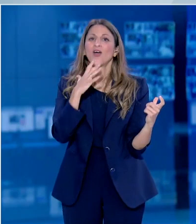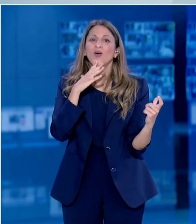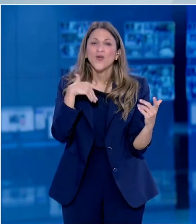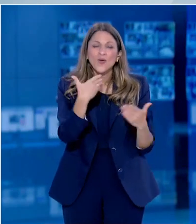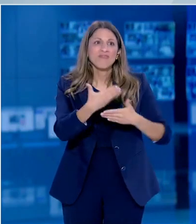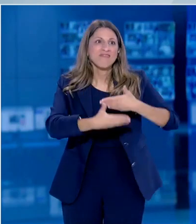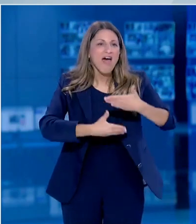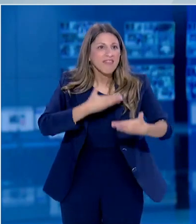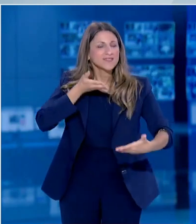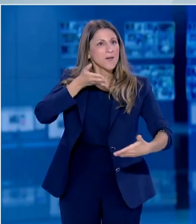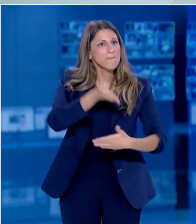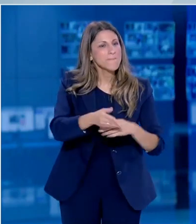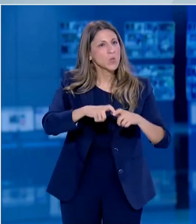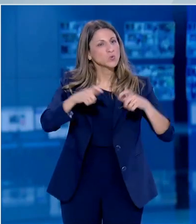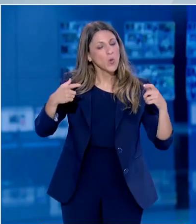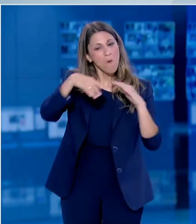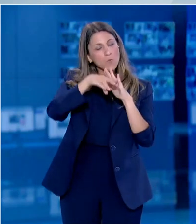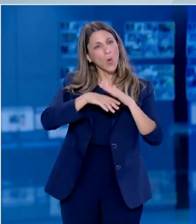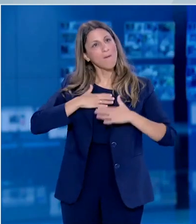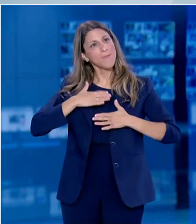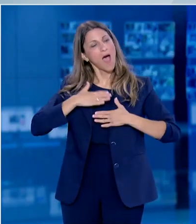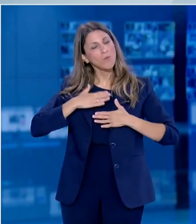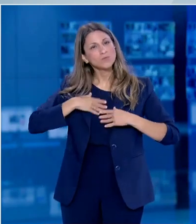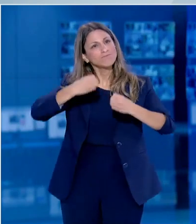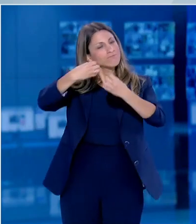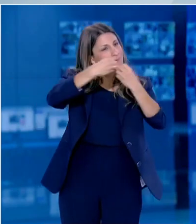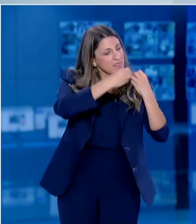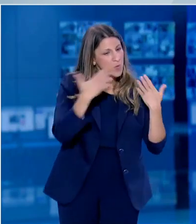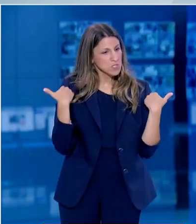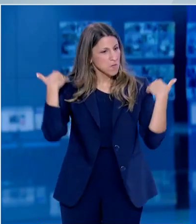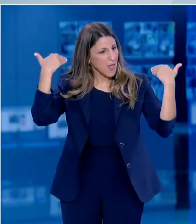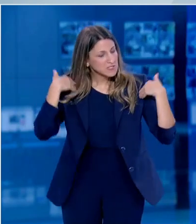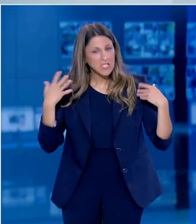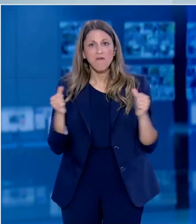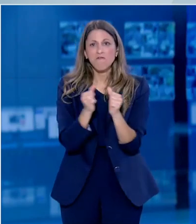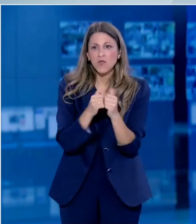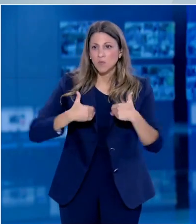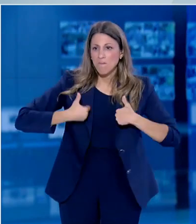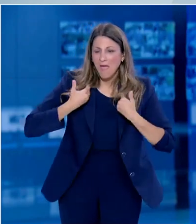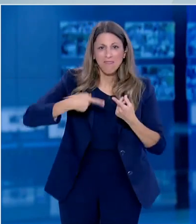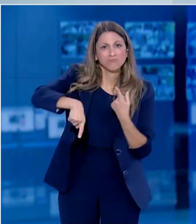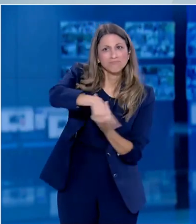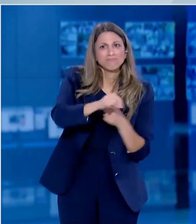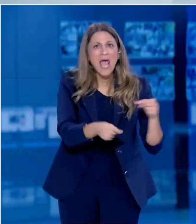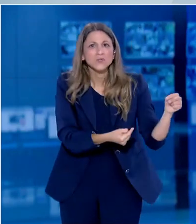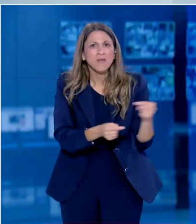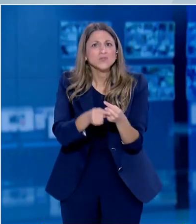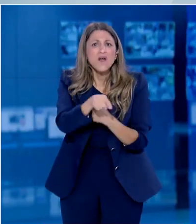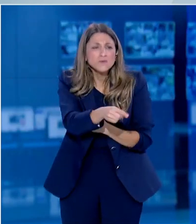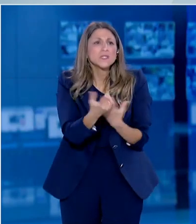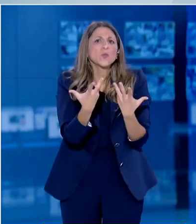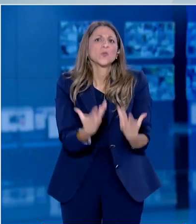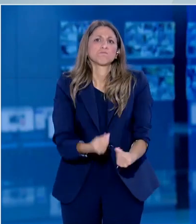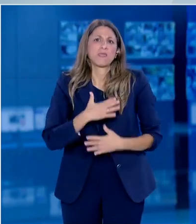απόκτησης γνώσης και της μάθησης. Και πάλι δεν θέλω να επηρεάσω κανέναν με τη δικιά μου προσωπική τοποθέτηση. Είναι κάποια τοποθέτηση δικιά μου, την οποία την ανέφερα.